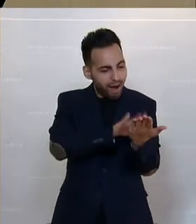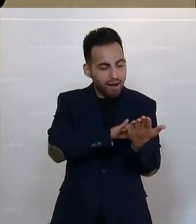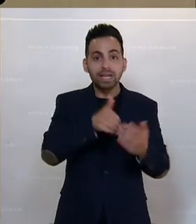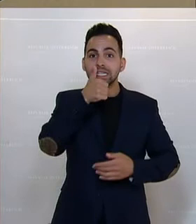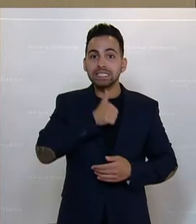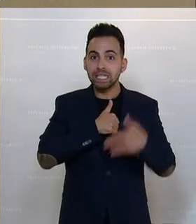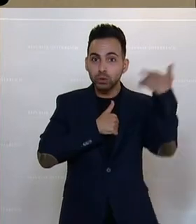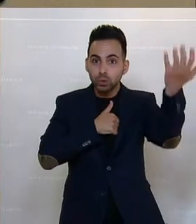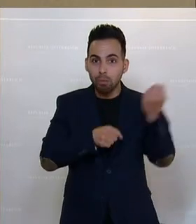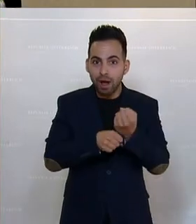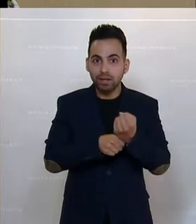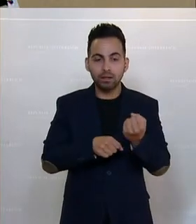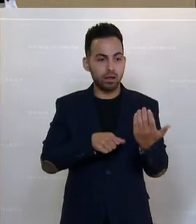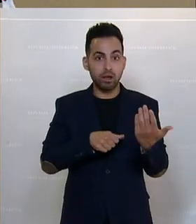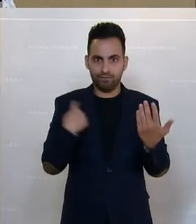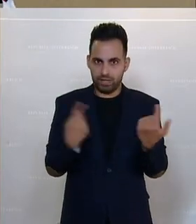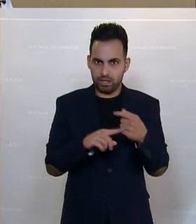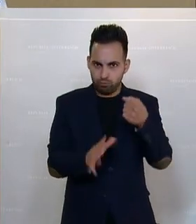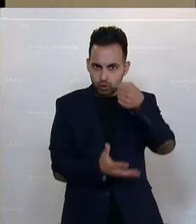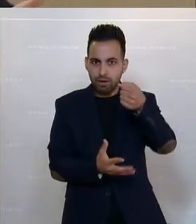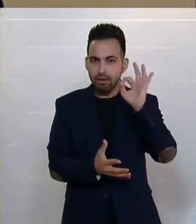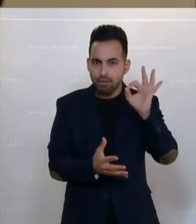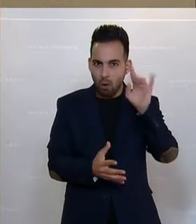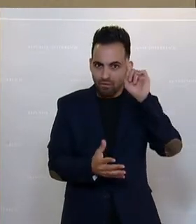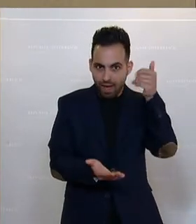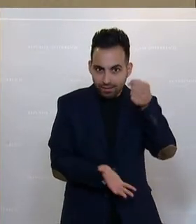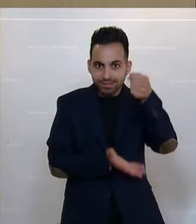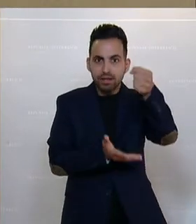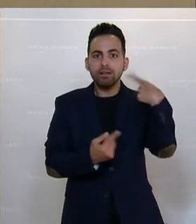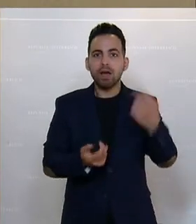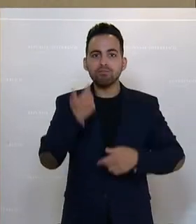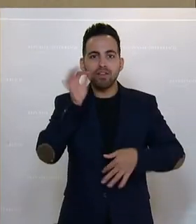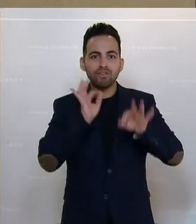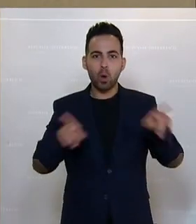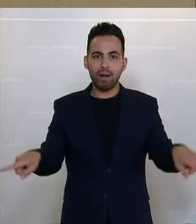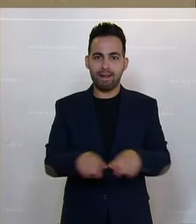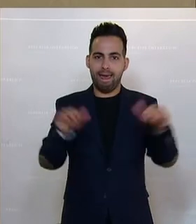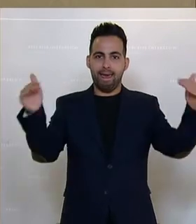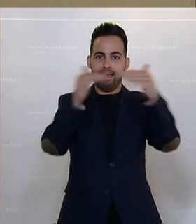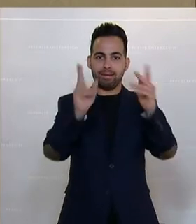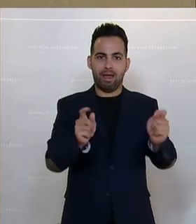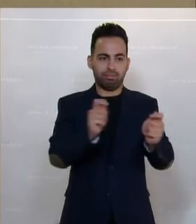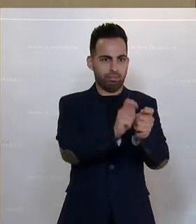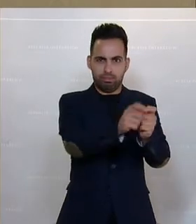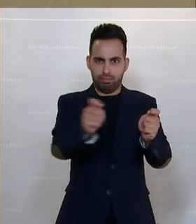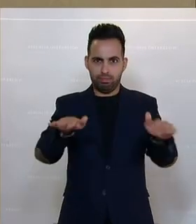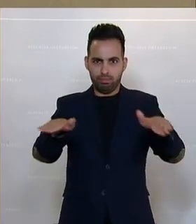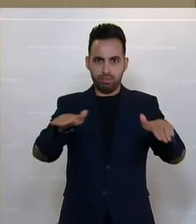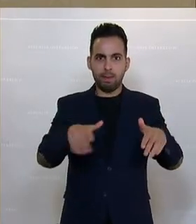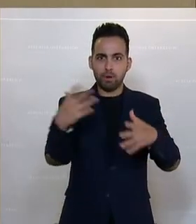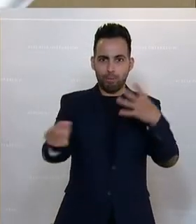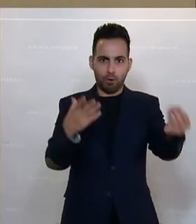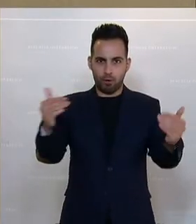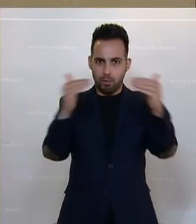wollen wir Geld ausgeben in Zukunft, damit niemand benachteiligt ist und Männer und Frauen gleichermaßen hier auch bedient werden. Und das